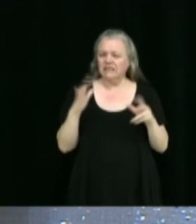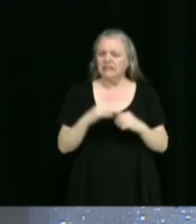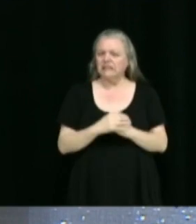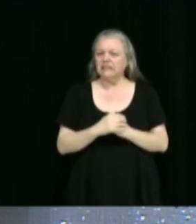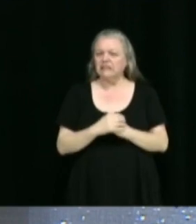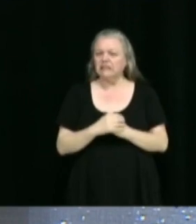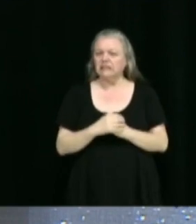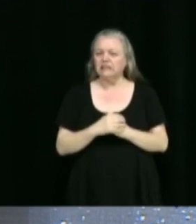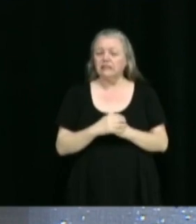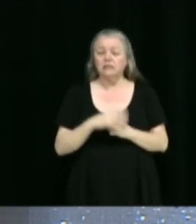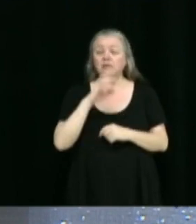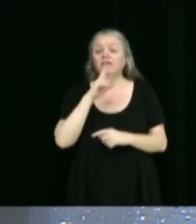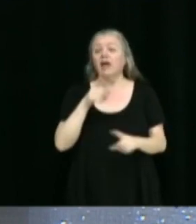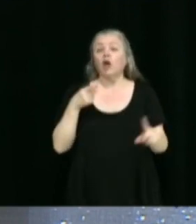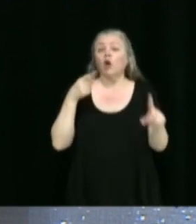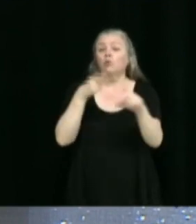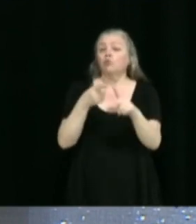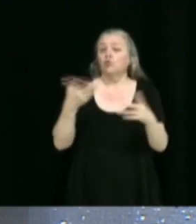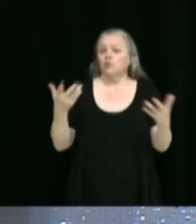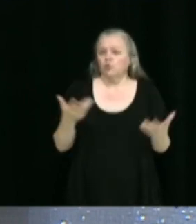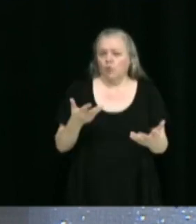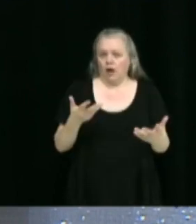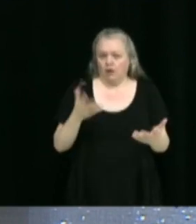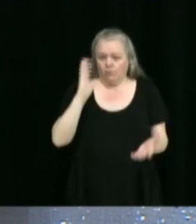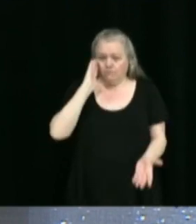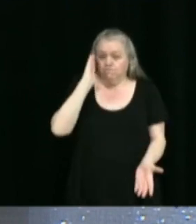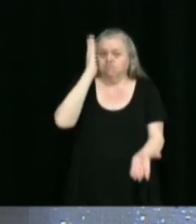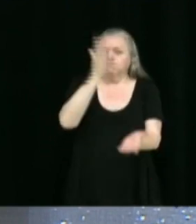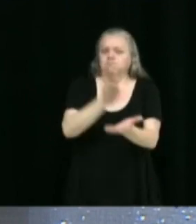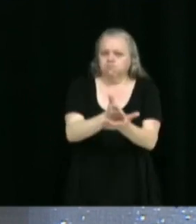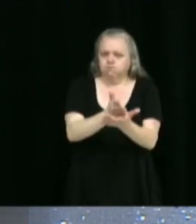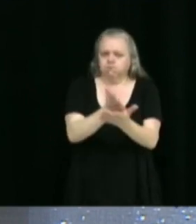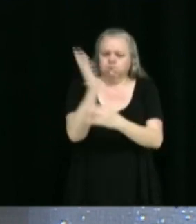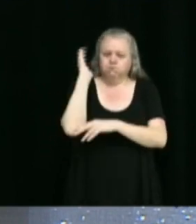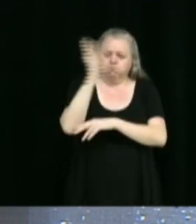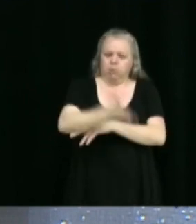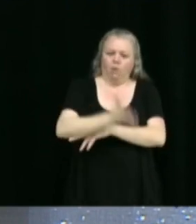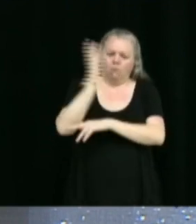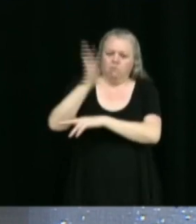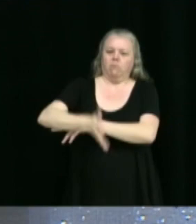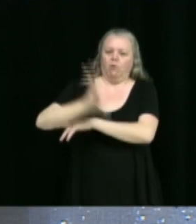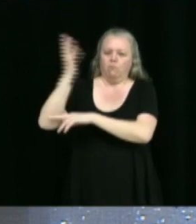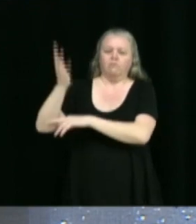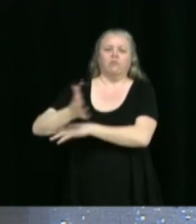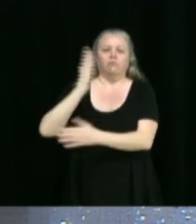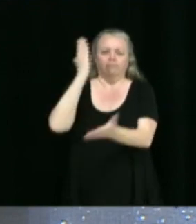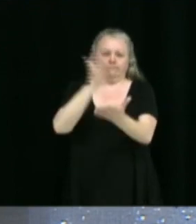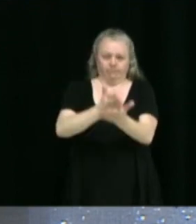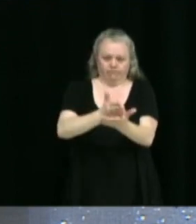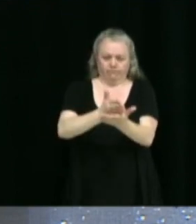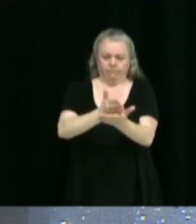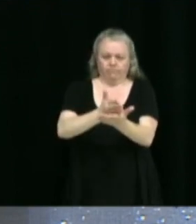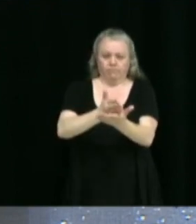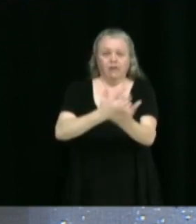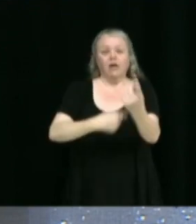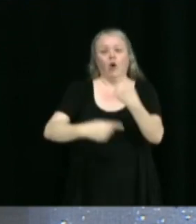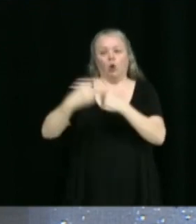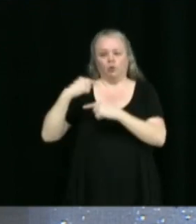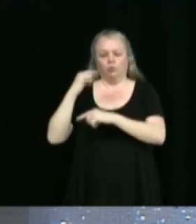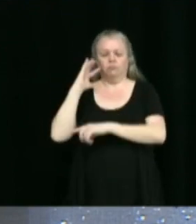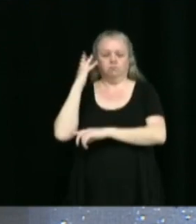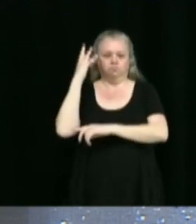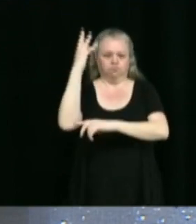justement à renverser la vapeur puis nous assurer d'avoir une plantation d'arbres qui est constante et